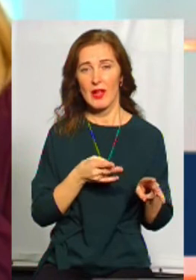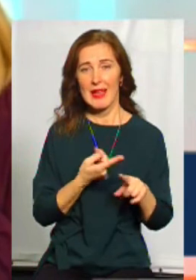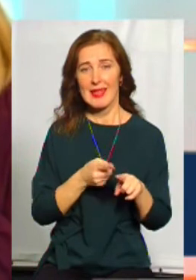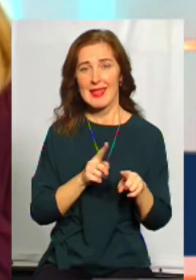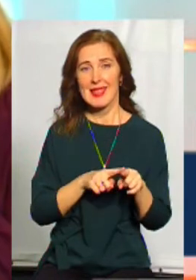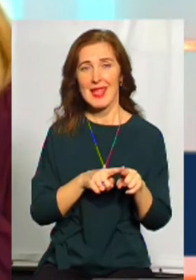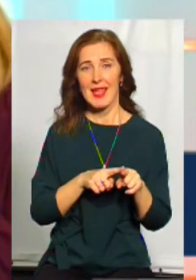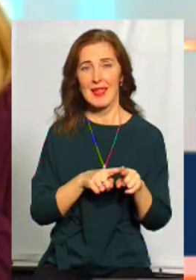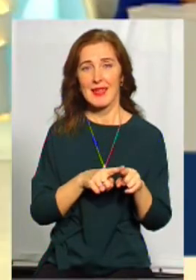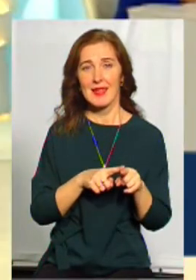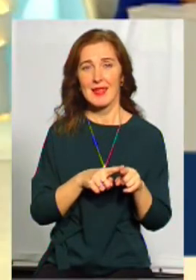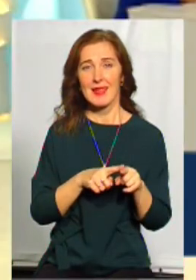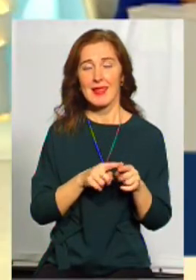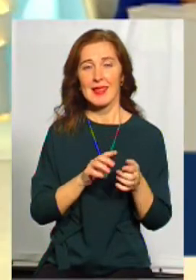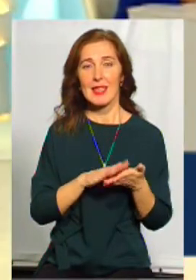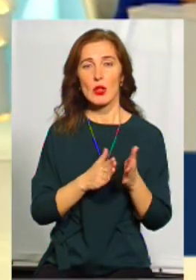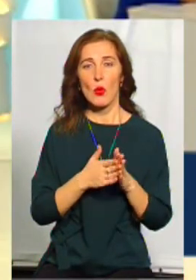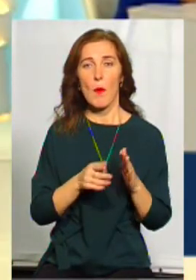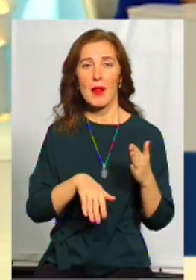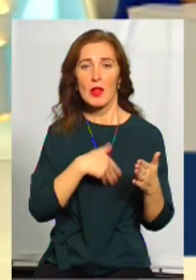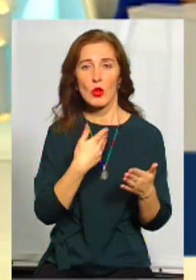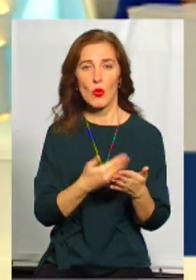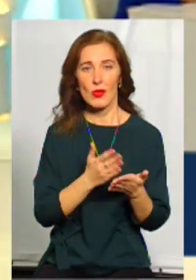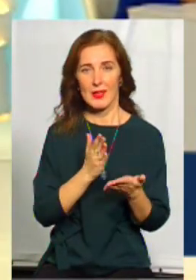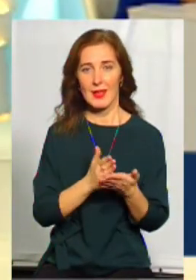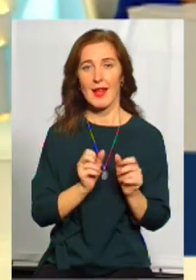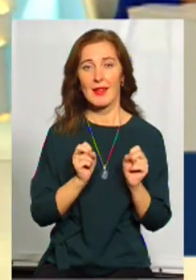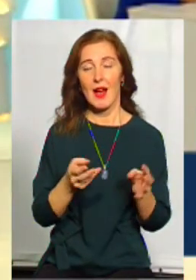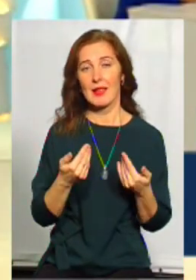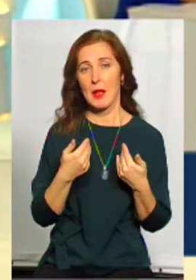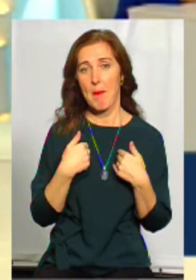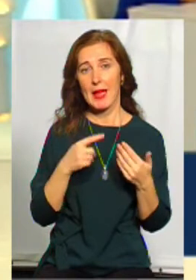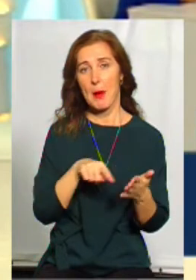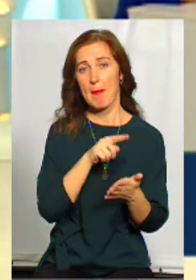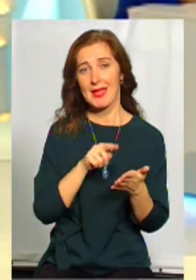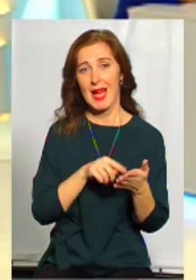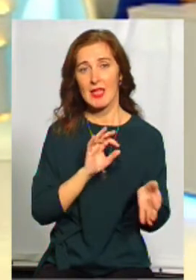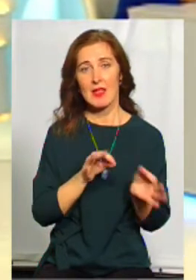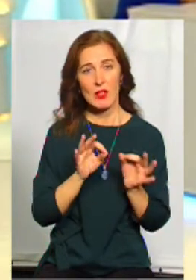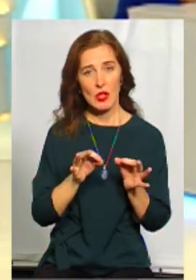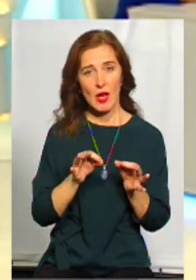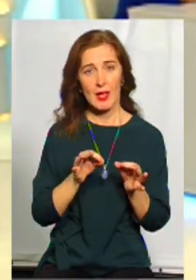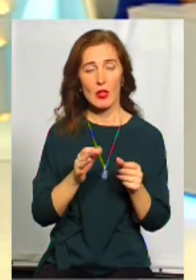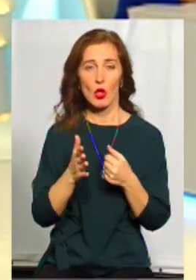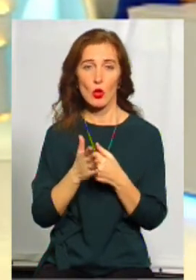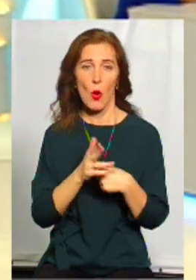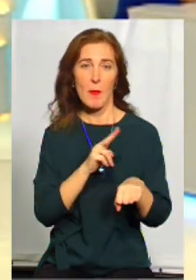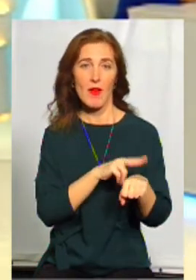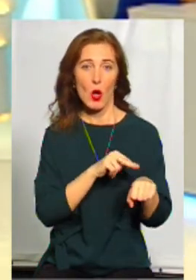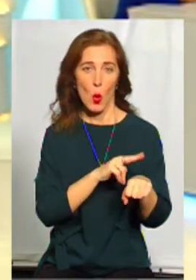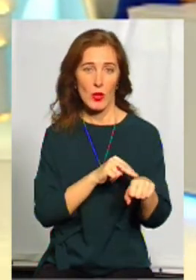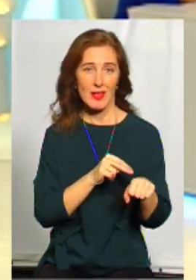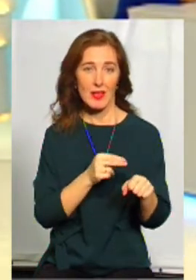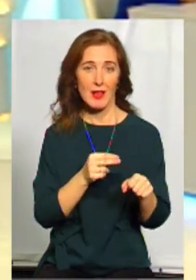Цей синдром досі є у нас всіх. І, як на мене, питання, звичайно, до правоохоронних органів, коли